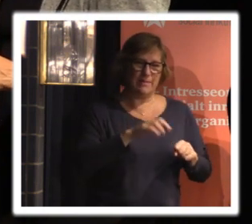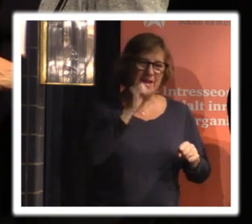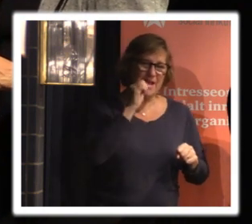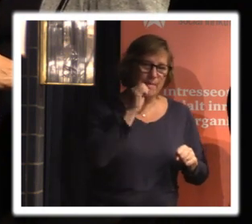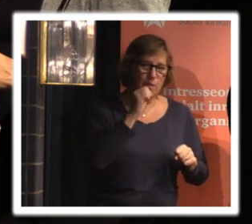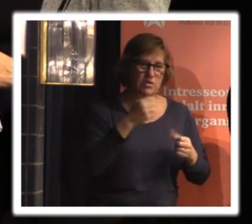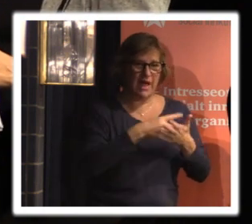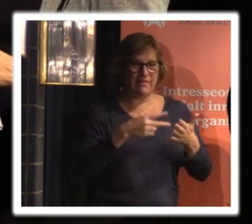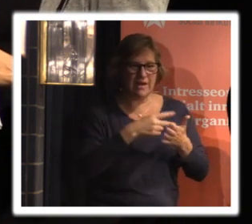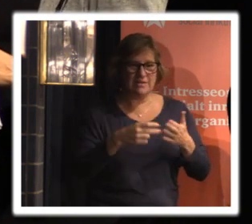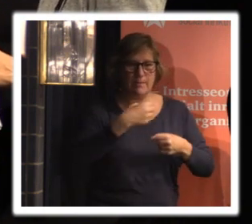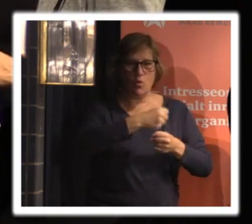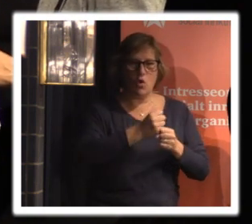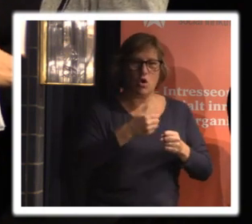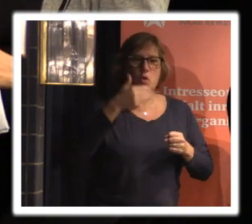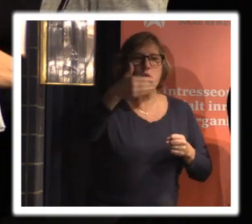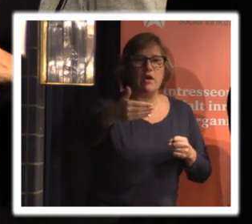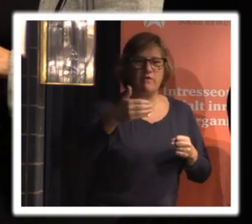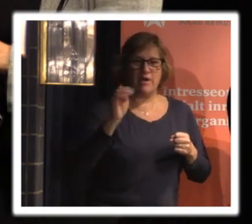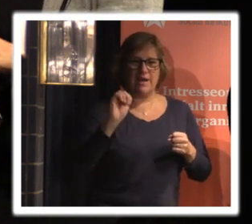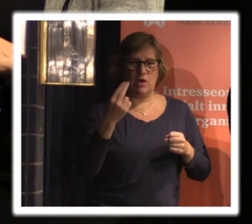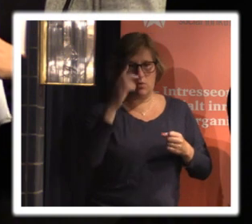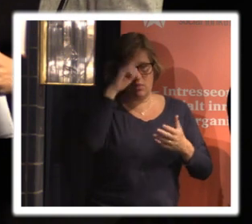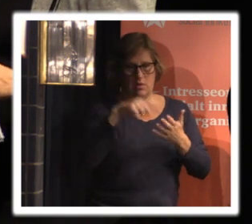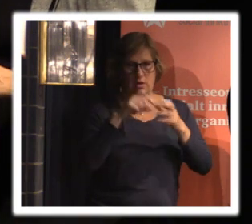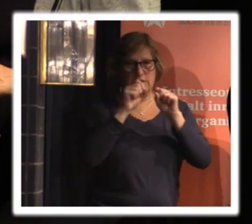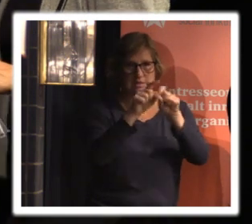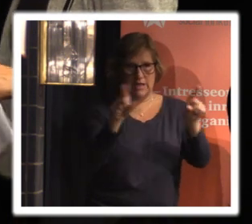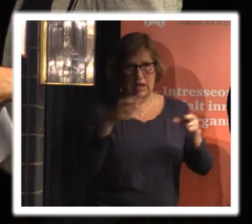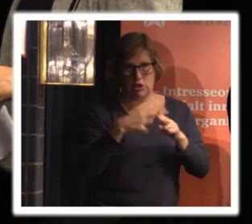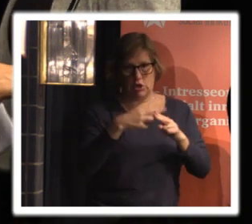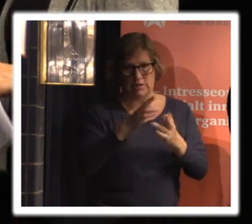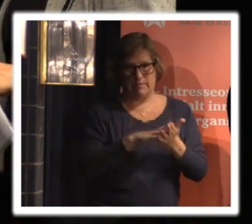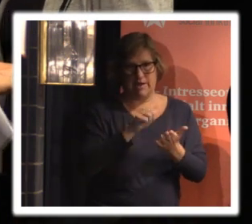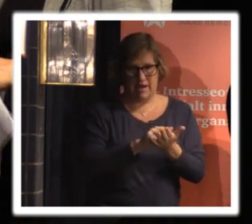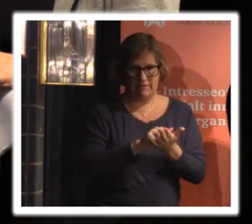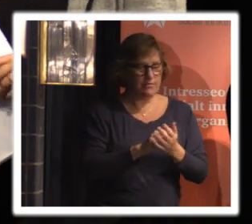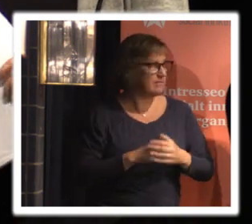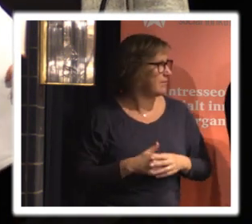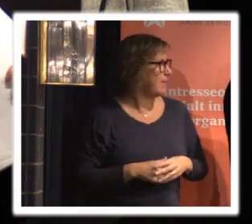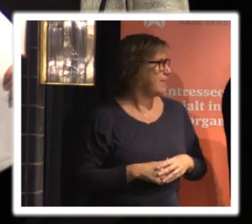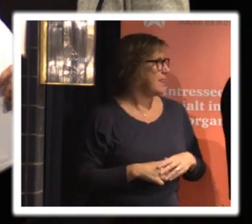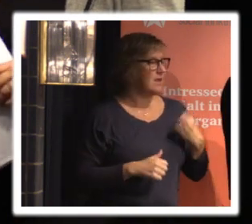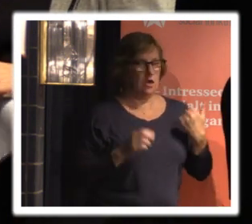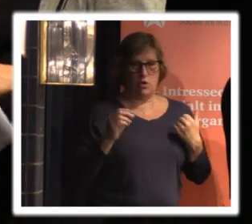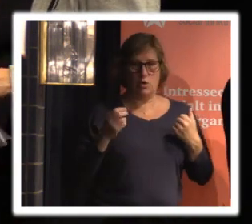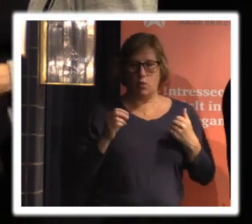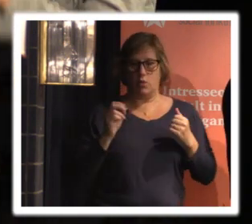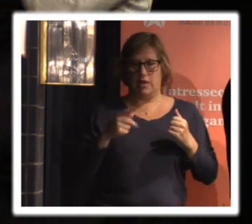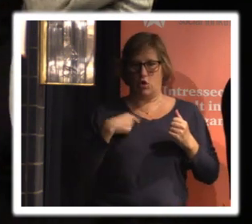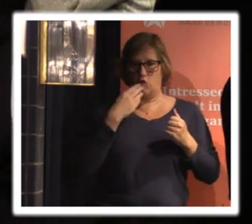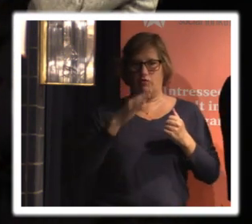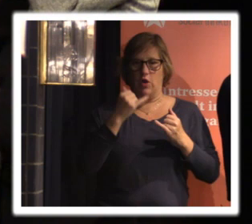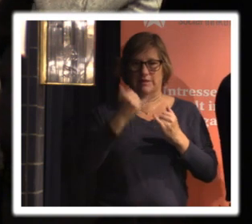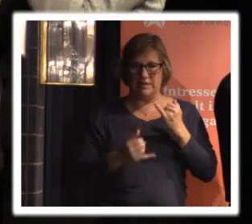utanför EU för att skicka skicka nyhetsbrev till exempel vem får du ta jag tar den sista